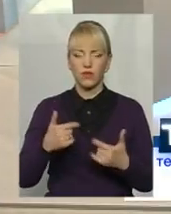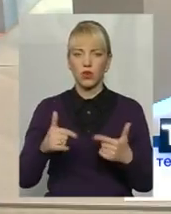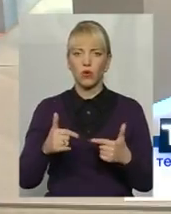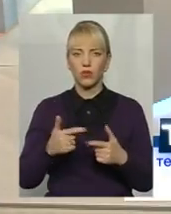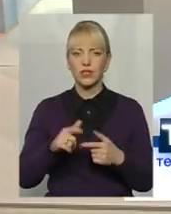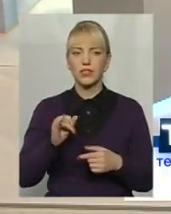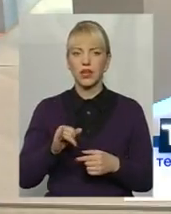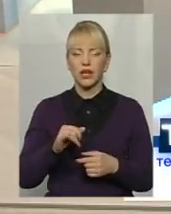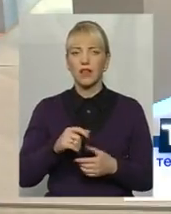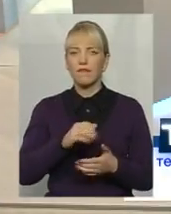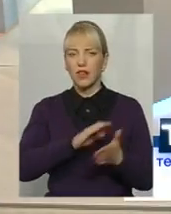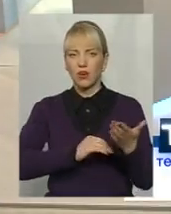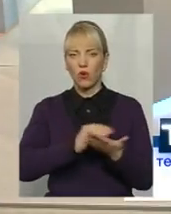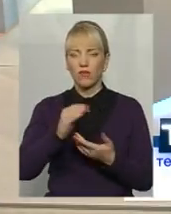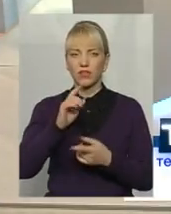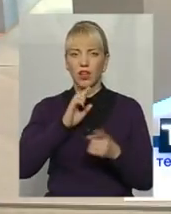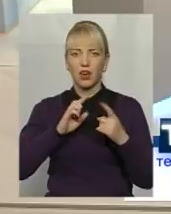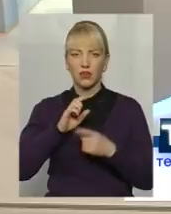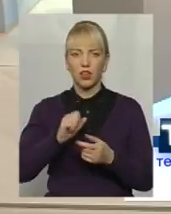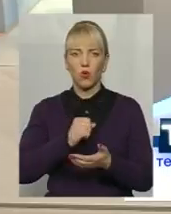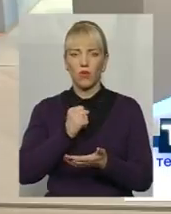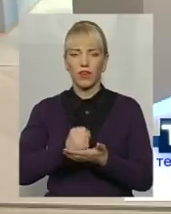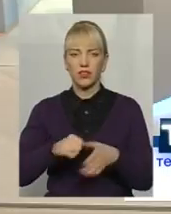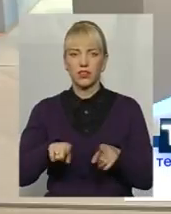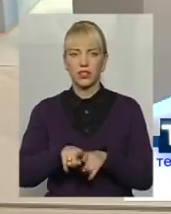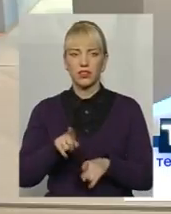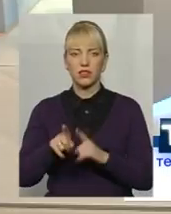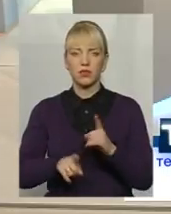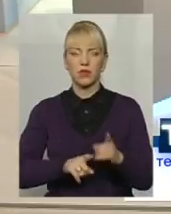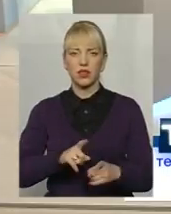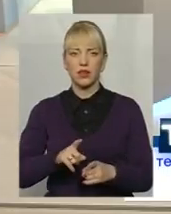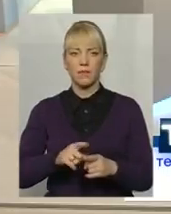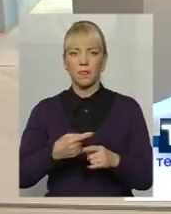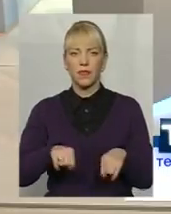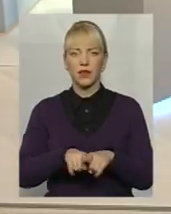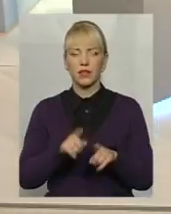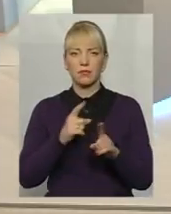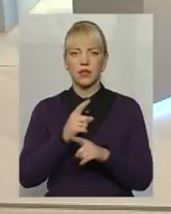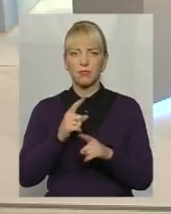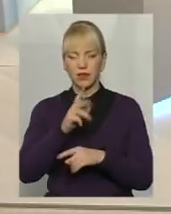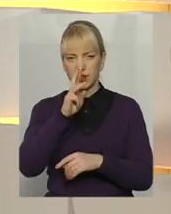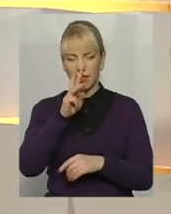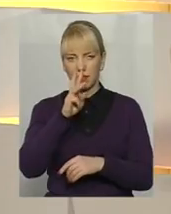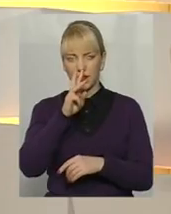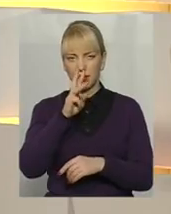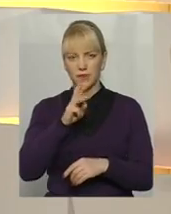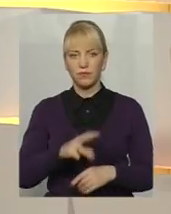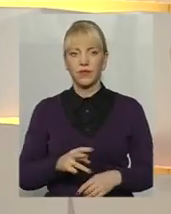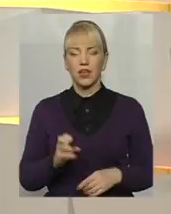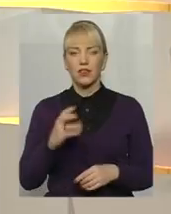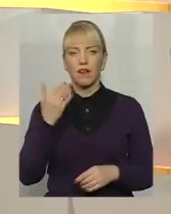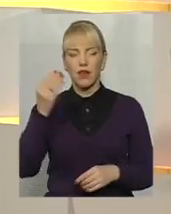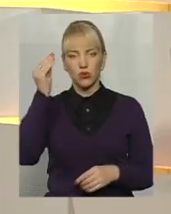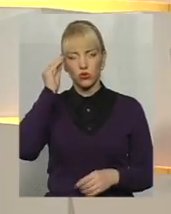Верховна Рада ухвалила такі зміни, такі мінімальні зарплати. На